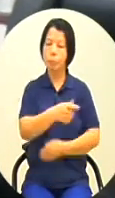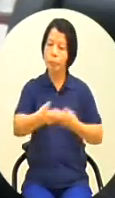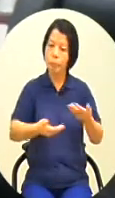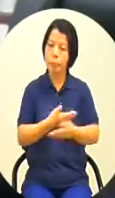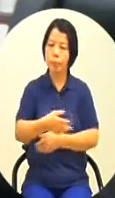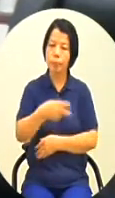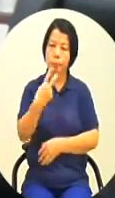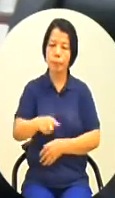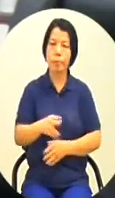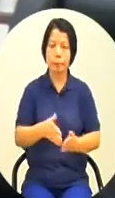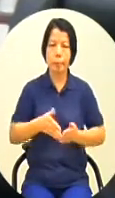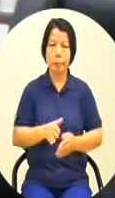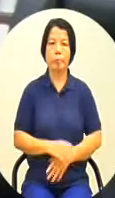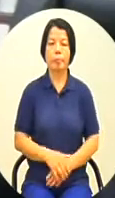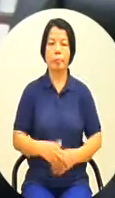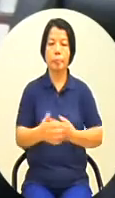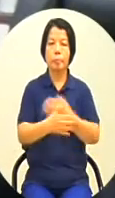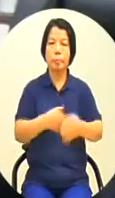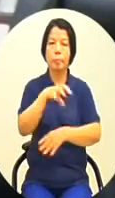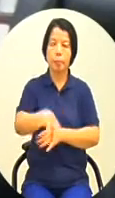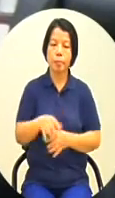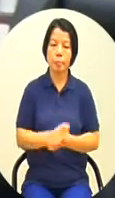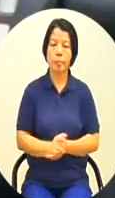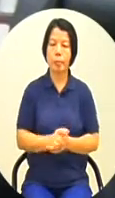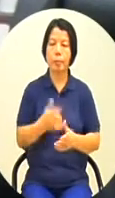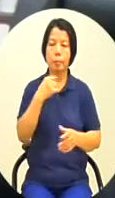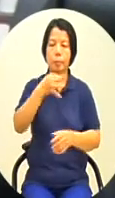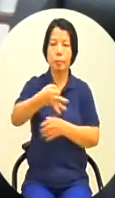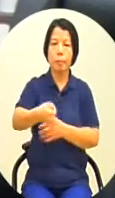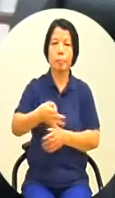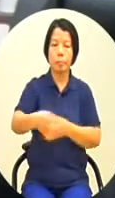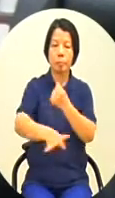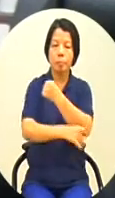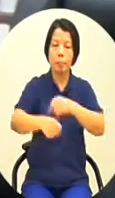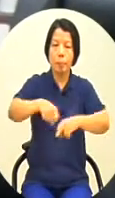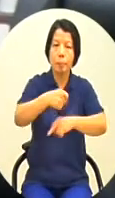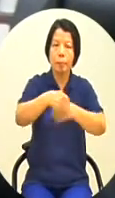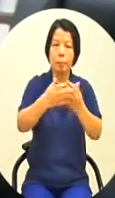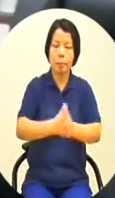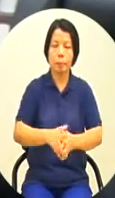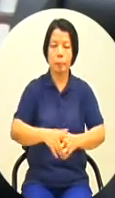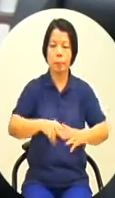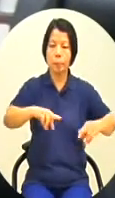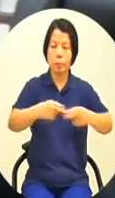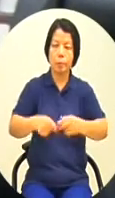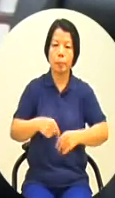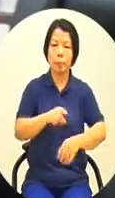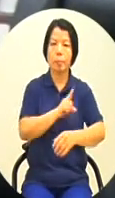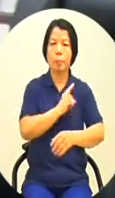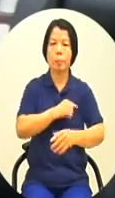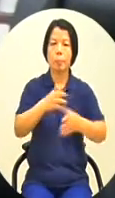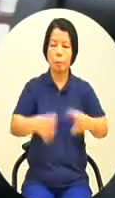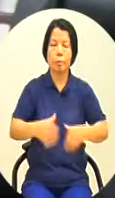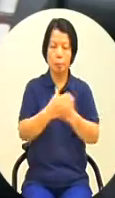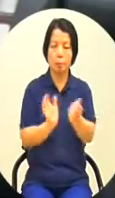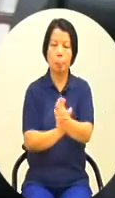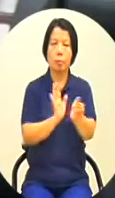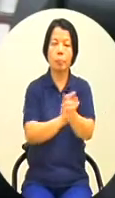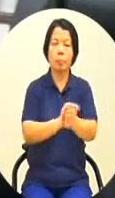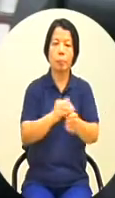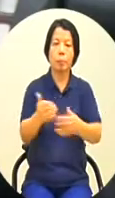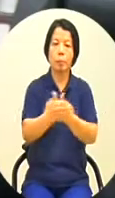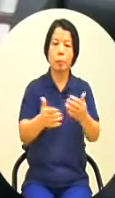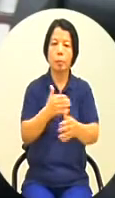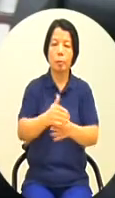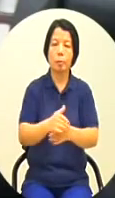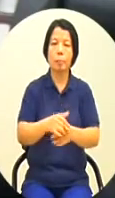一下就是像交通局的提管基金那時候其實修正的自治條例其實把促進大眾運輸發展的相關支